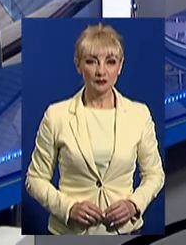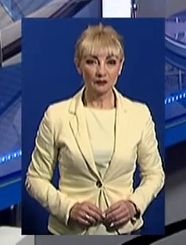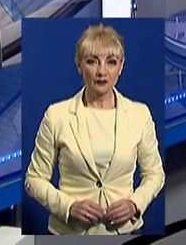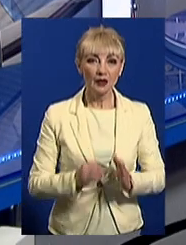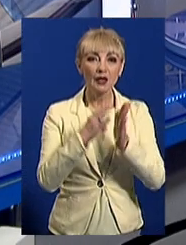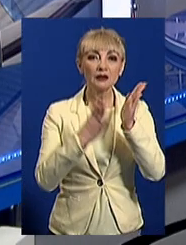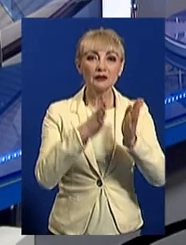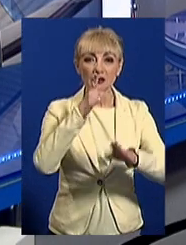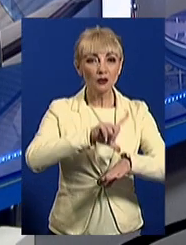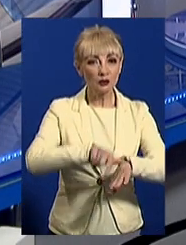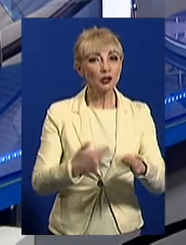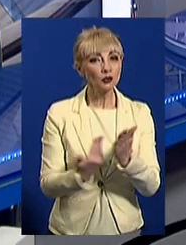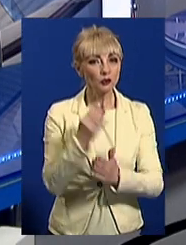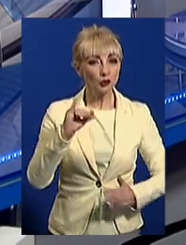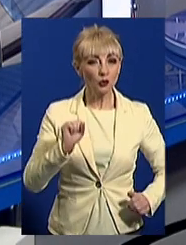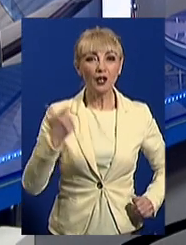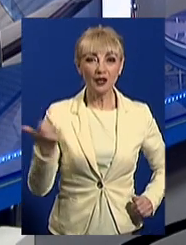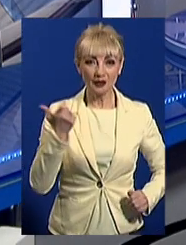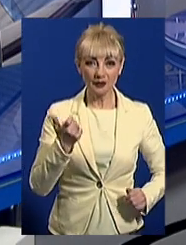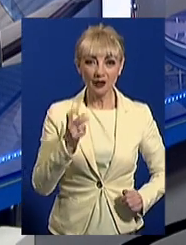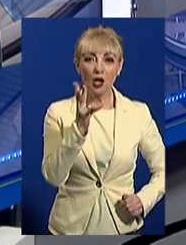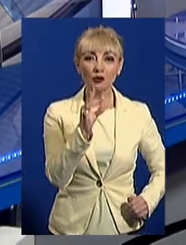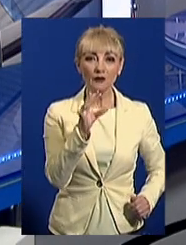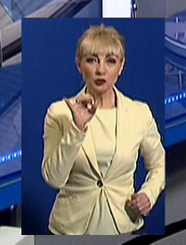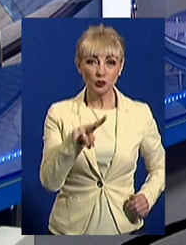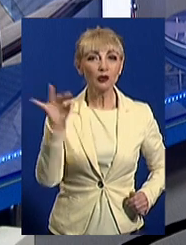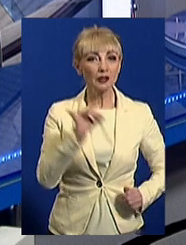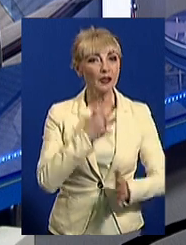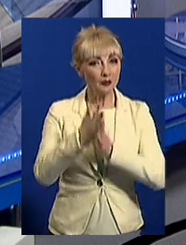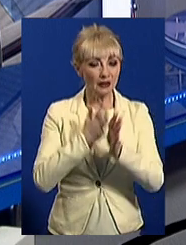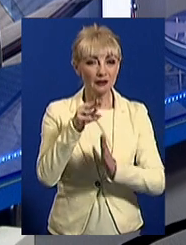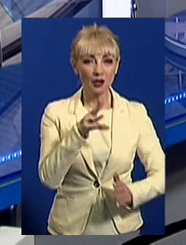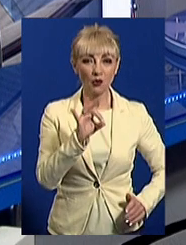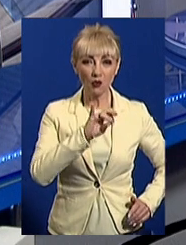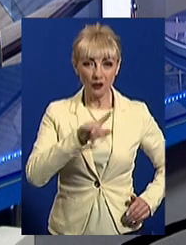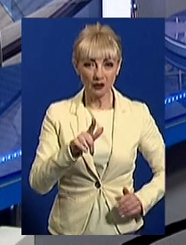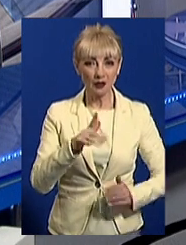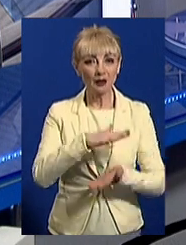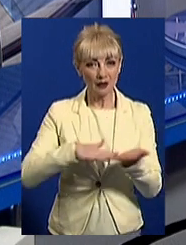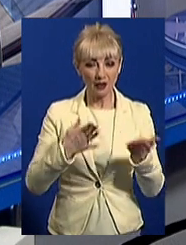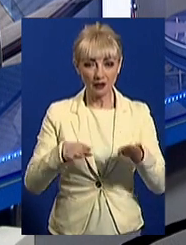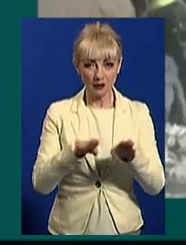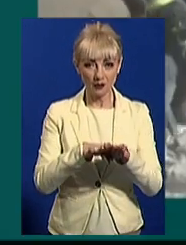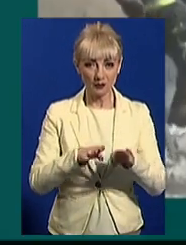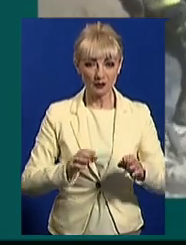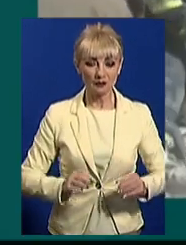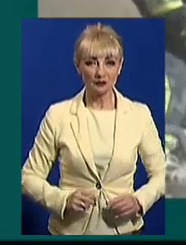Дев'ятнадцята година. Новини на каналі ЮАХ Харків. Студіо Олександра Новосел. Мову жестів перекладає Тетяна Коваль. Далі про таке.